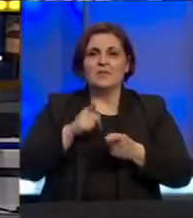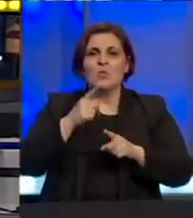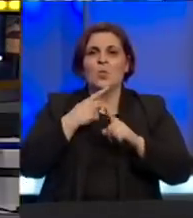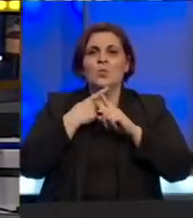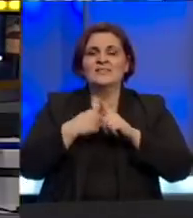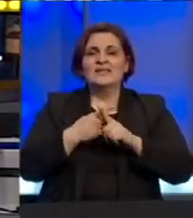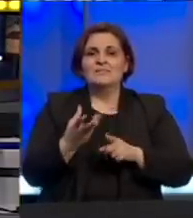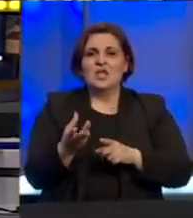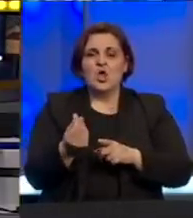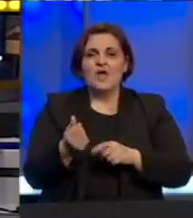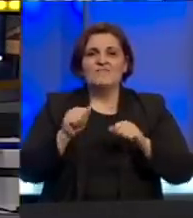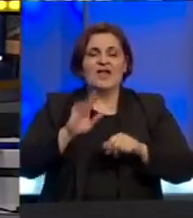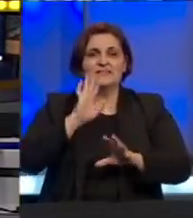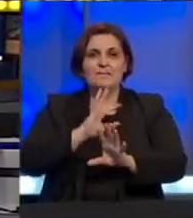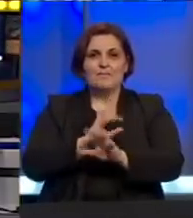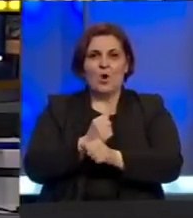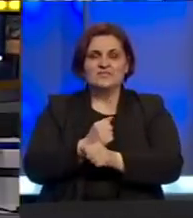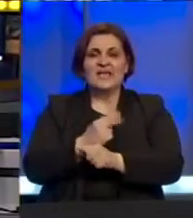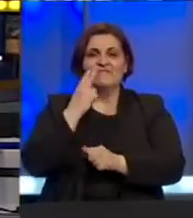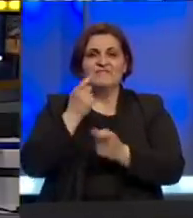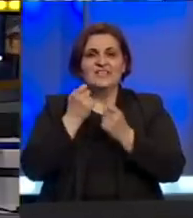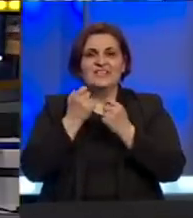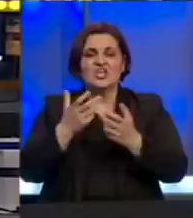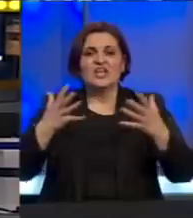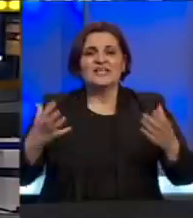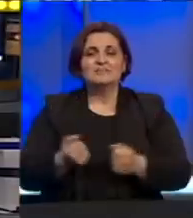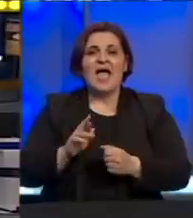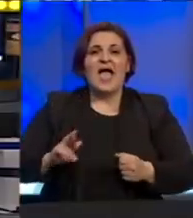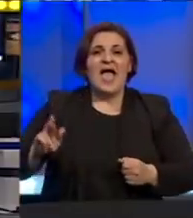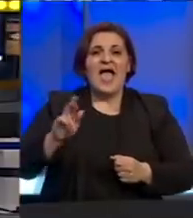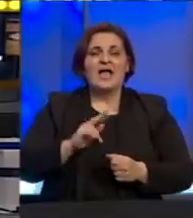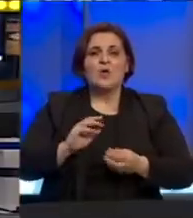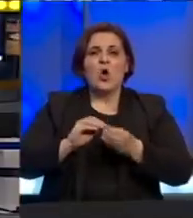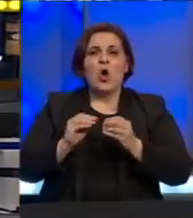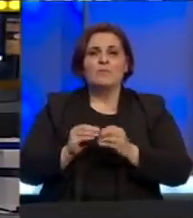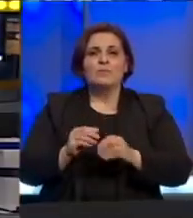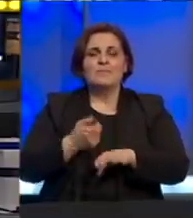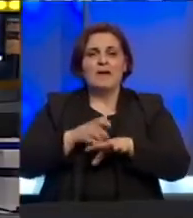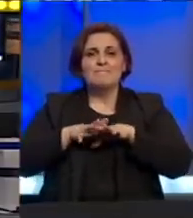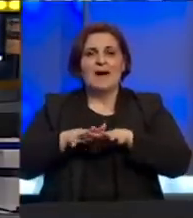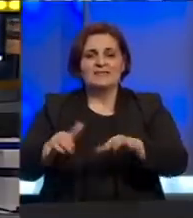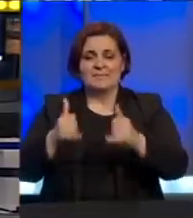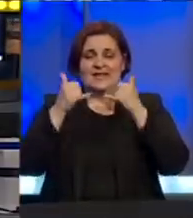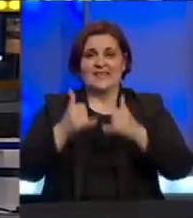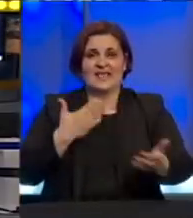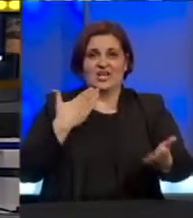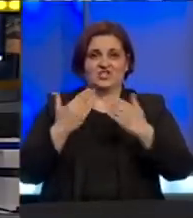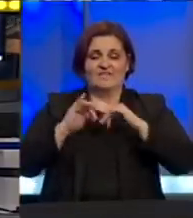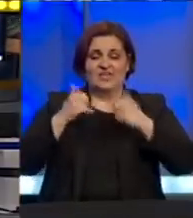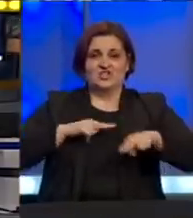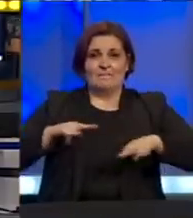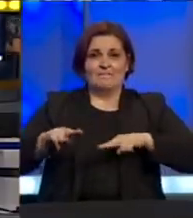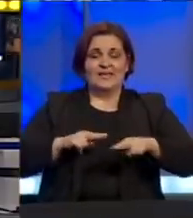kreditnim sredstvima vlasti BiH vide šansu za spas ekonomije od posljedica pandemije. Na današnjoj sjednici Vijeća